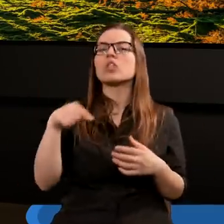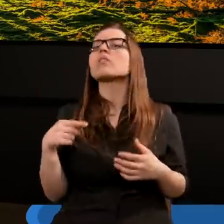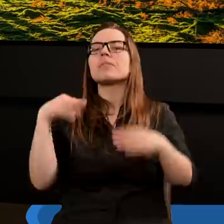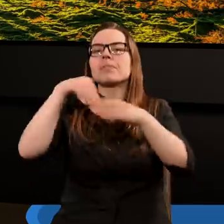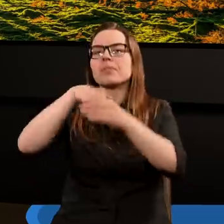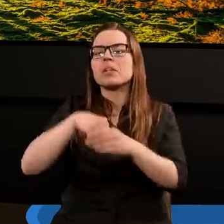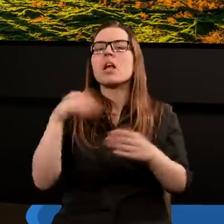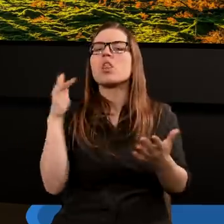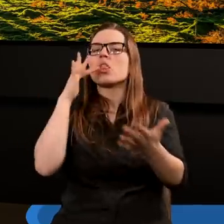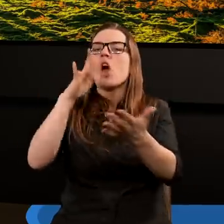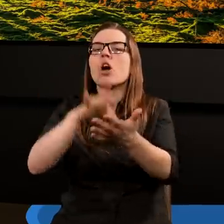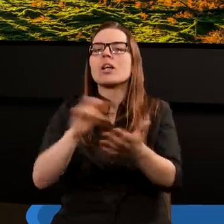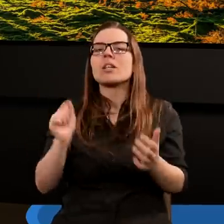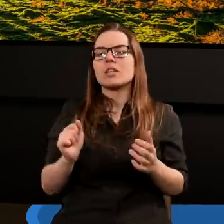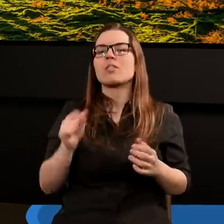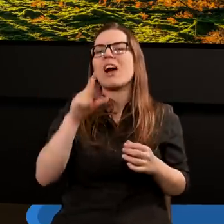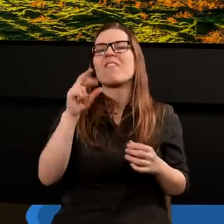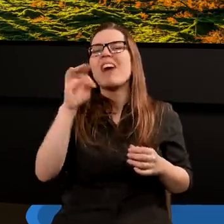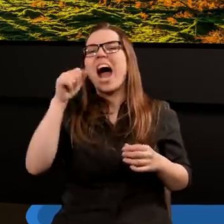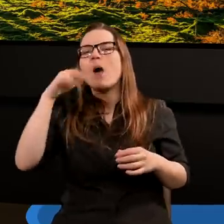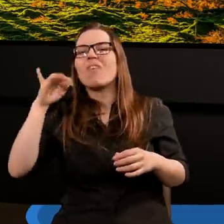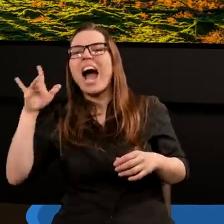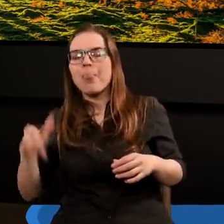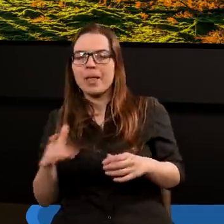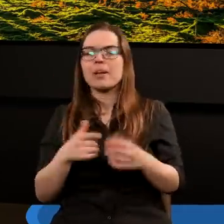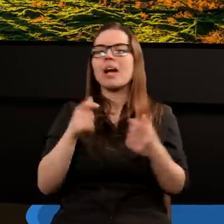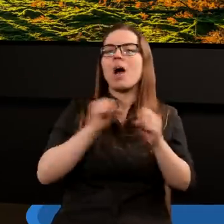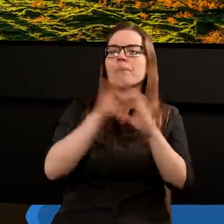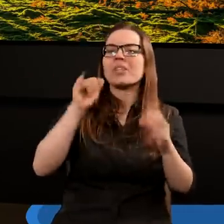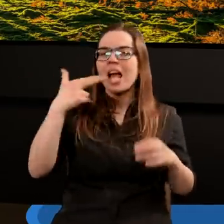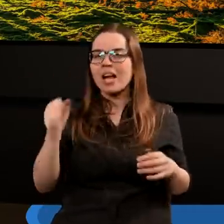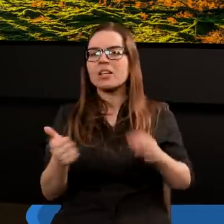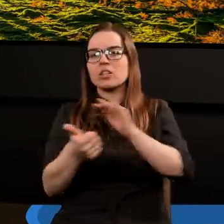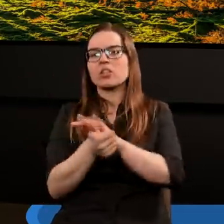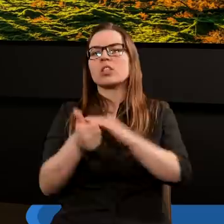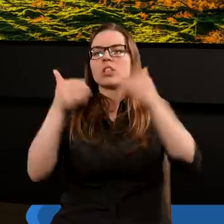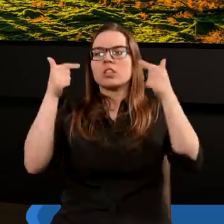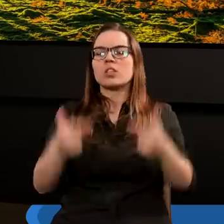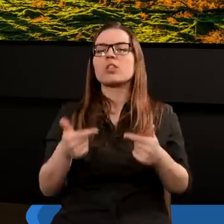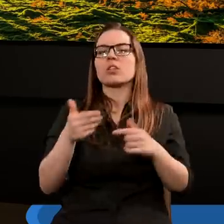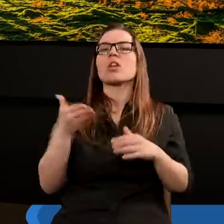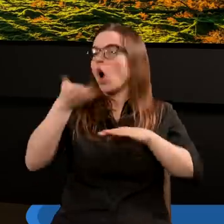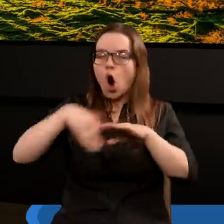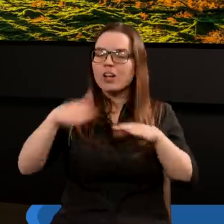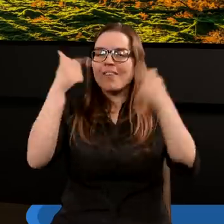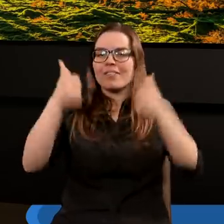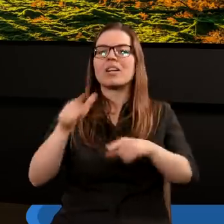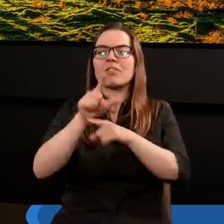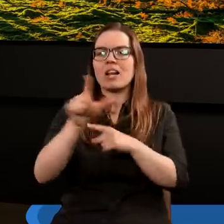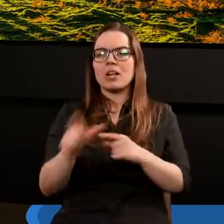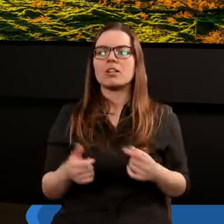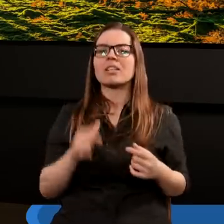wyschnięcie Eufratu. Może przeczytajmy Apokalipsa, szesnasty rozdział i dwunasty werset.